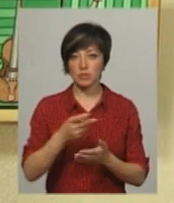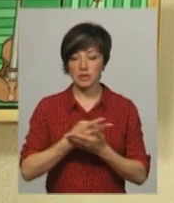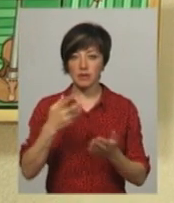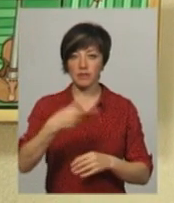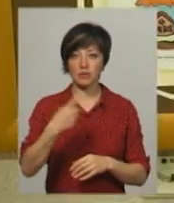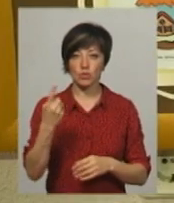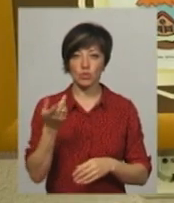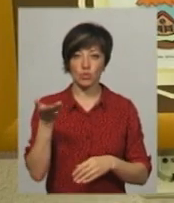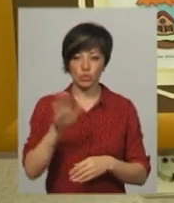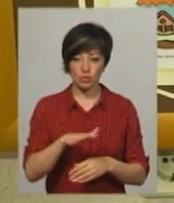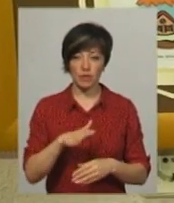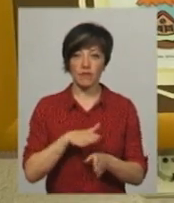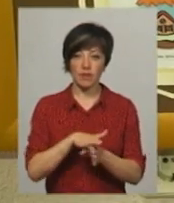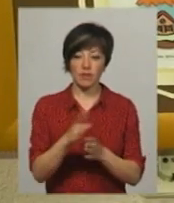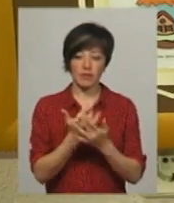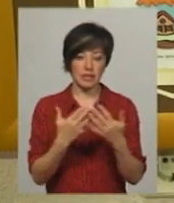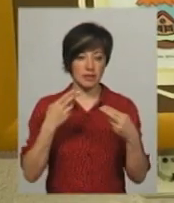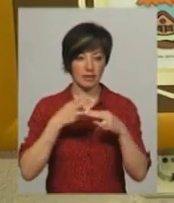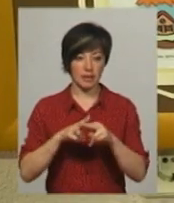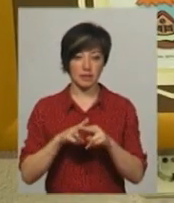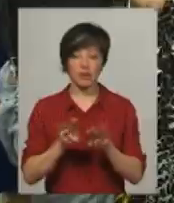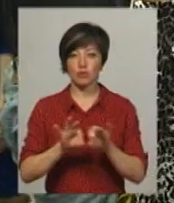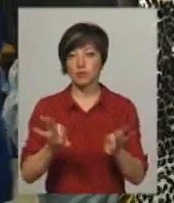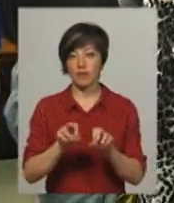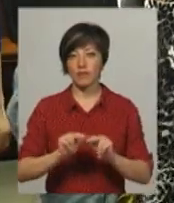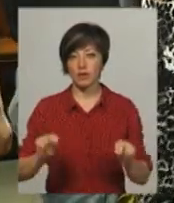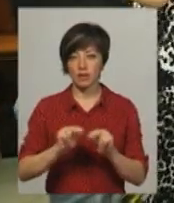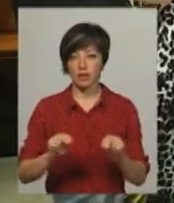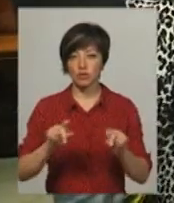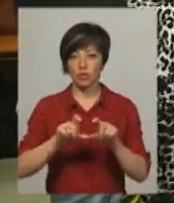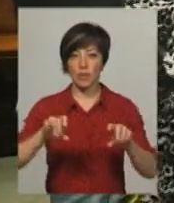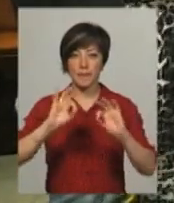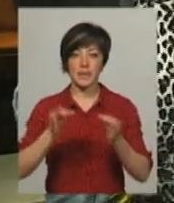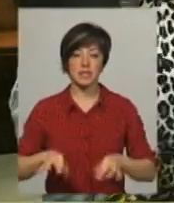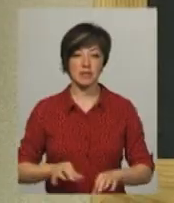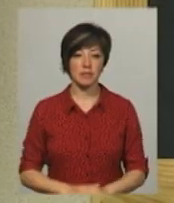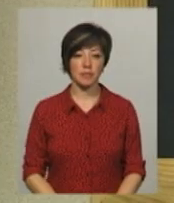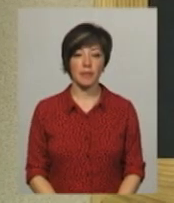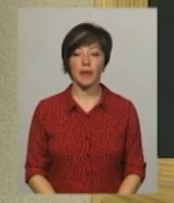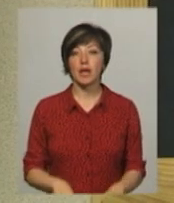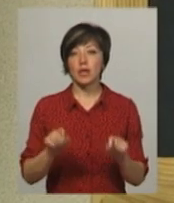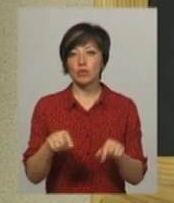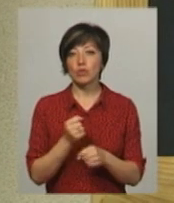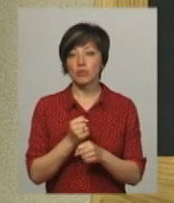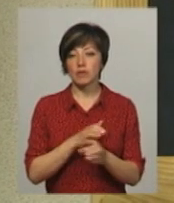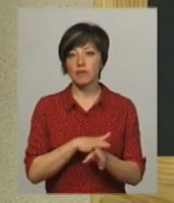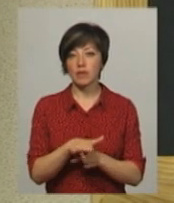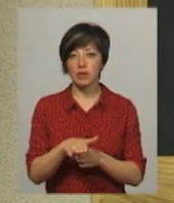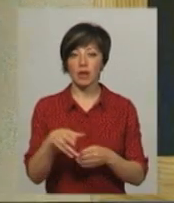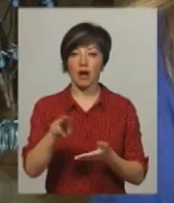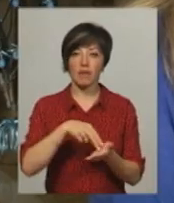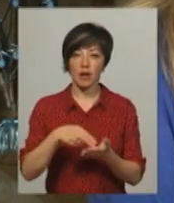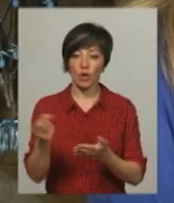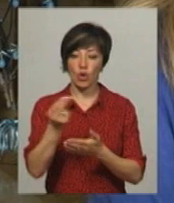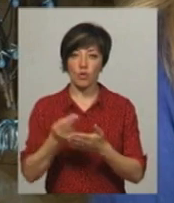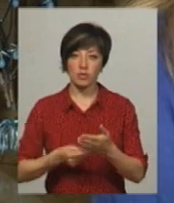21 роботу. Виконані вони у різних техніках, розповідає викладач школи мистецтва Галина Олійник. Тут і роботи виконані акварелю